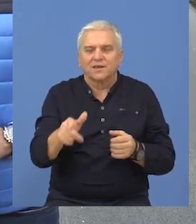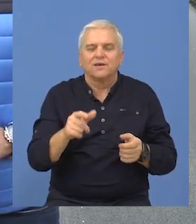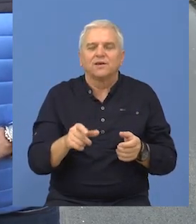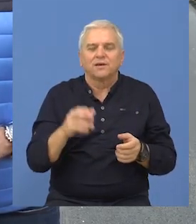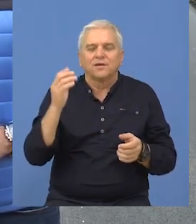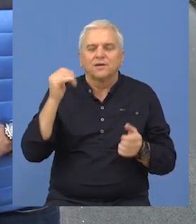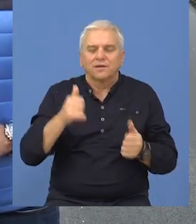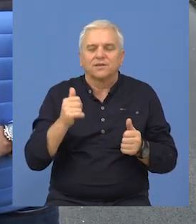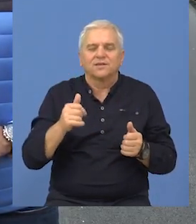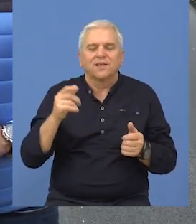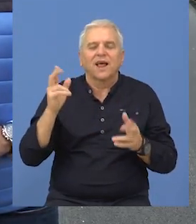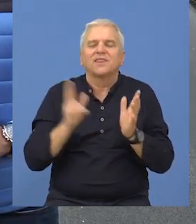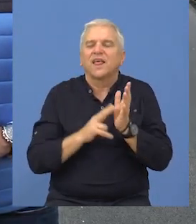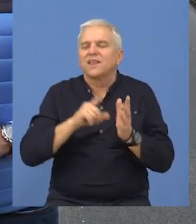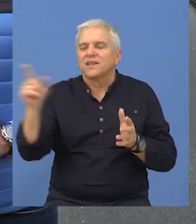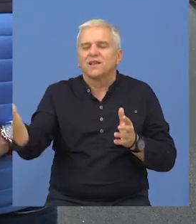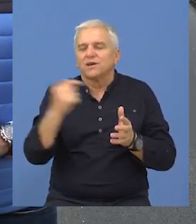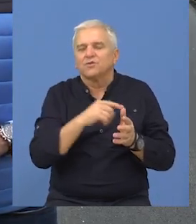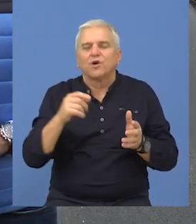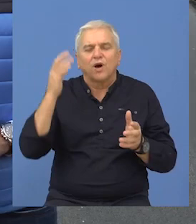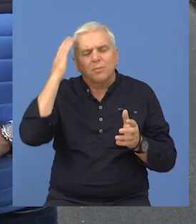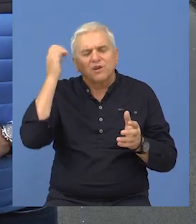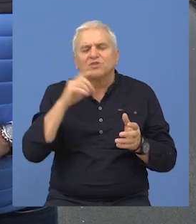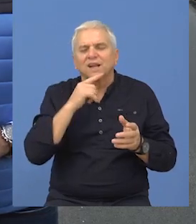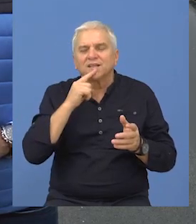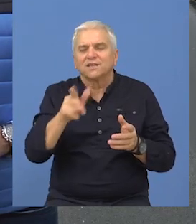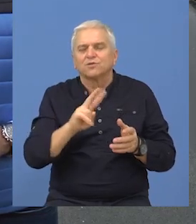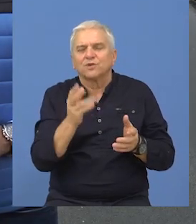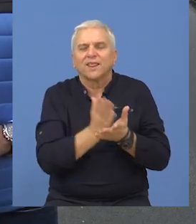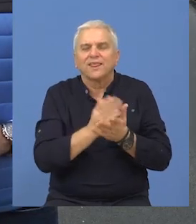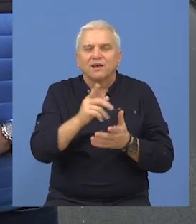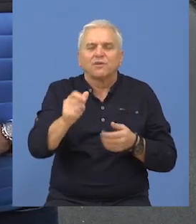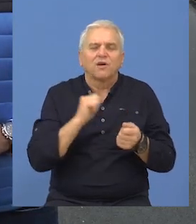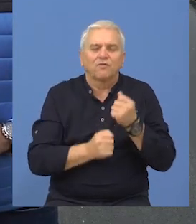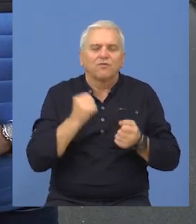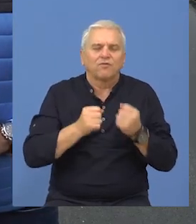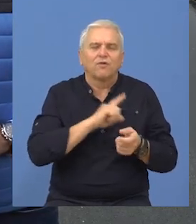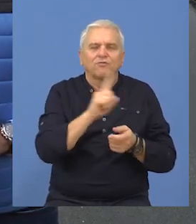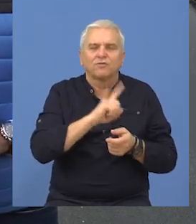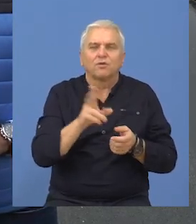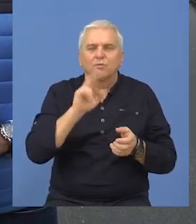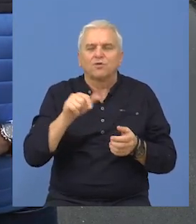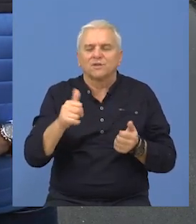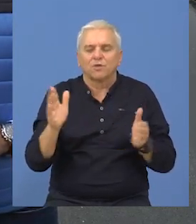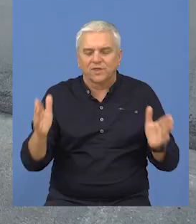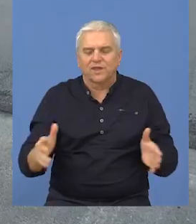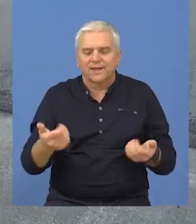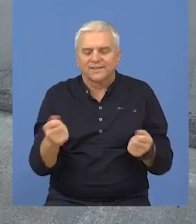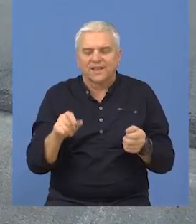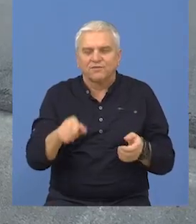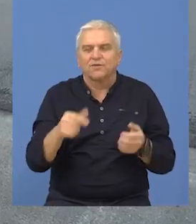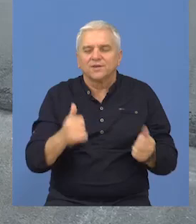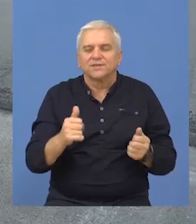radili fazu od nadaljske rasklice do gradišta, na ostalim deonicama saobraćaj funkcionisao, samo je to bilo zatvoreno.